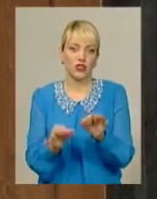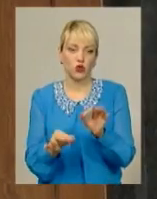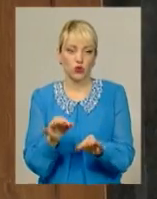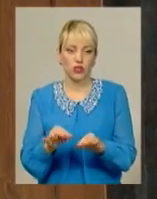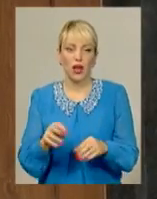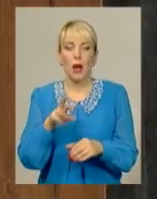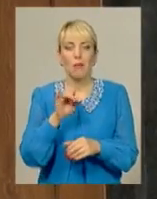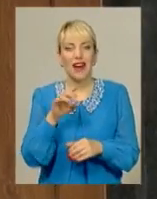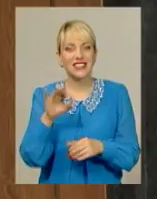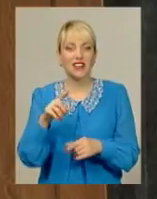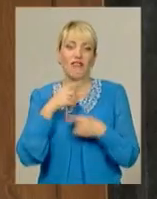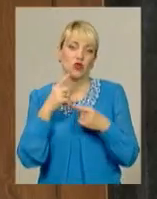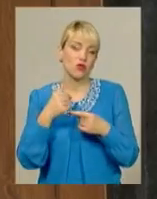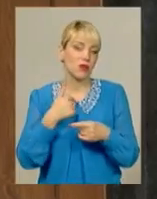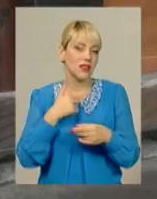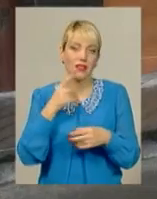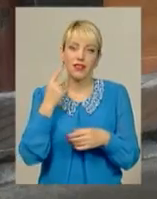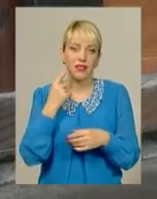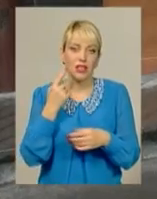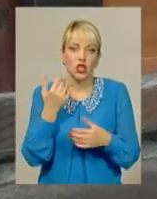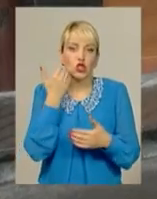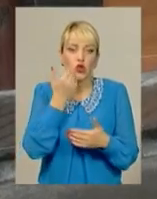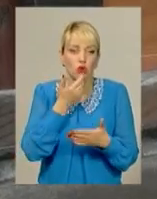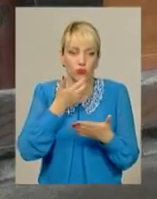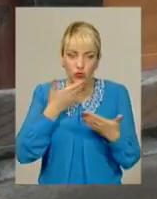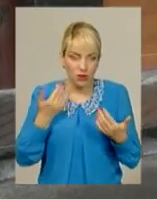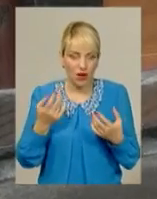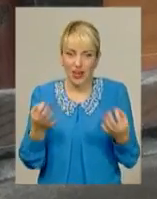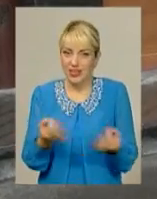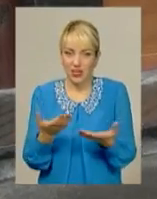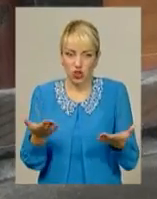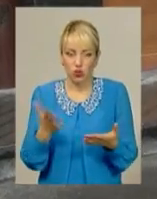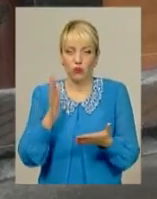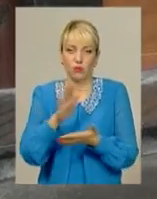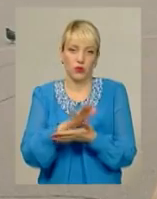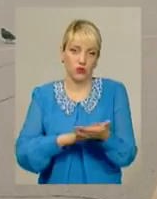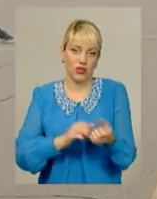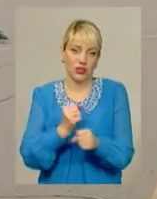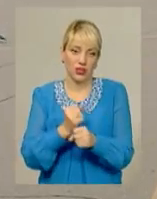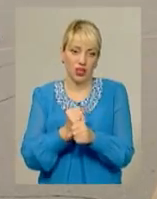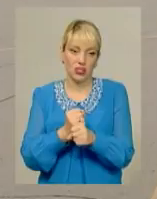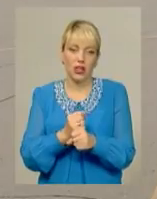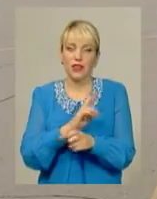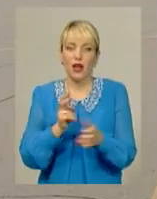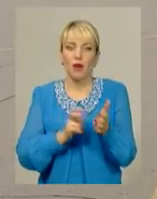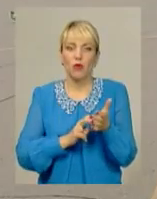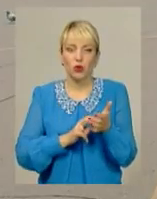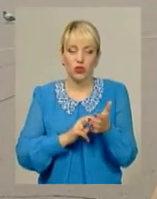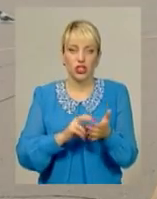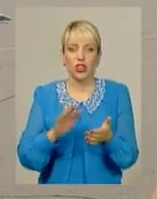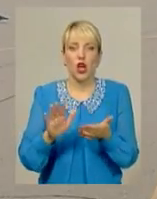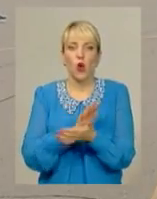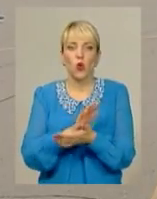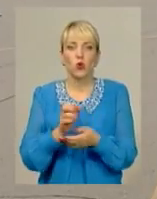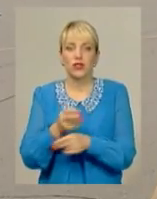ні за що у цьому житті не соромно, відтак працюватиме і далі, не боячись люстрації. Яке ж майбутнє у судової